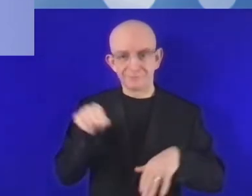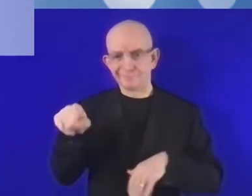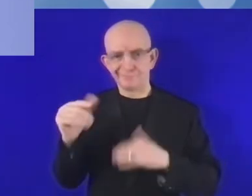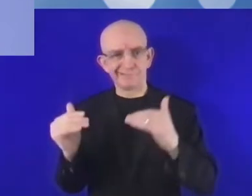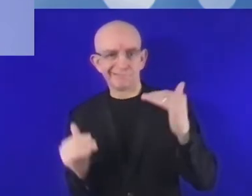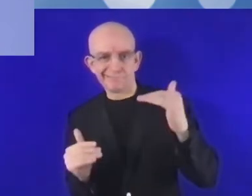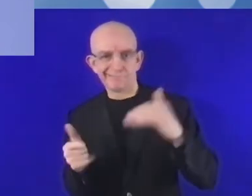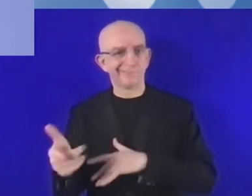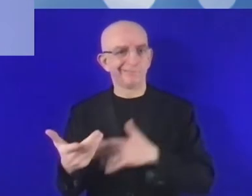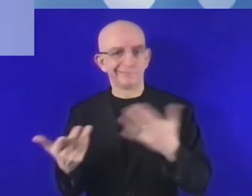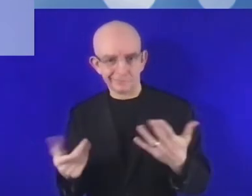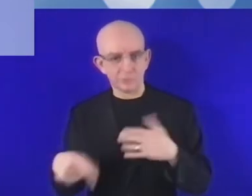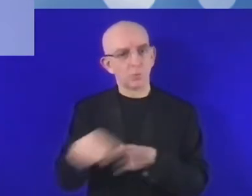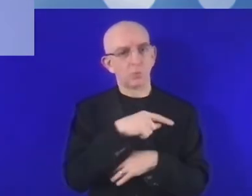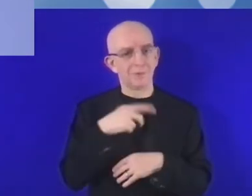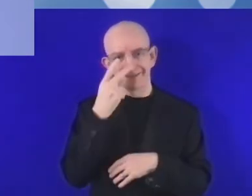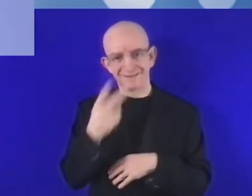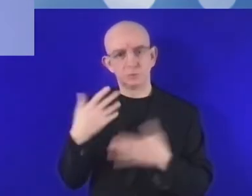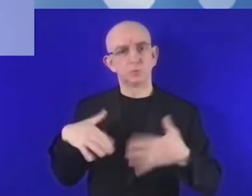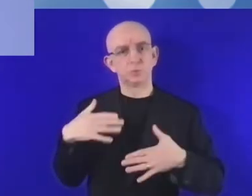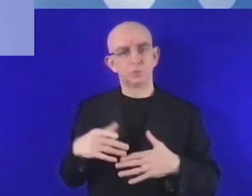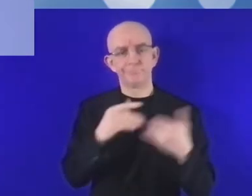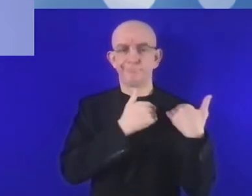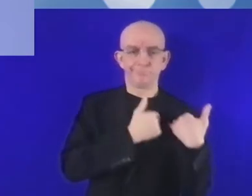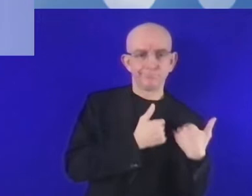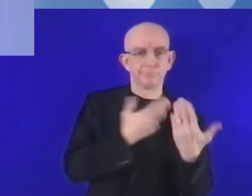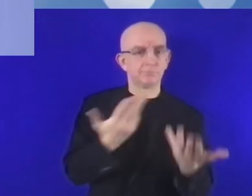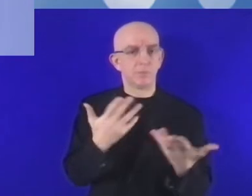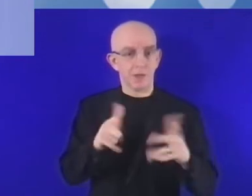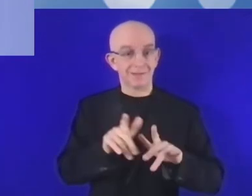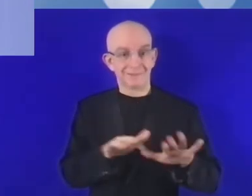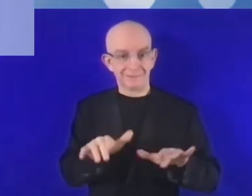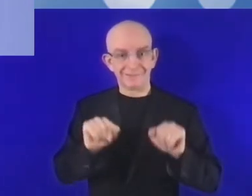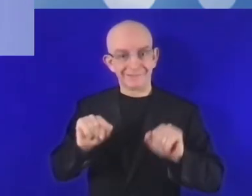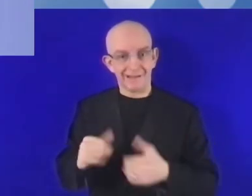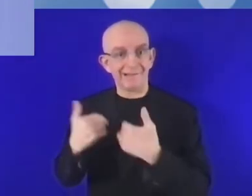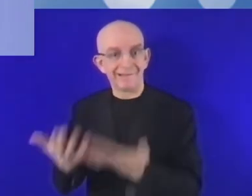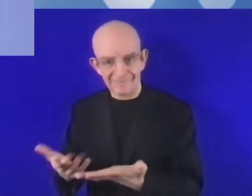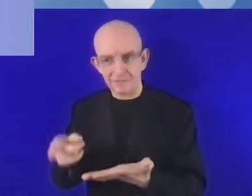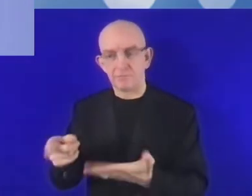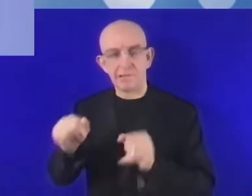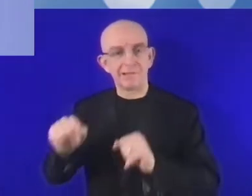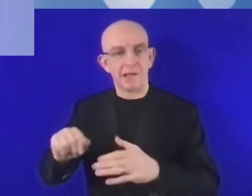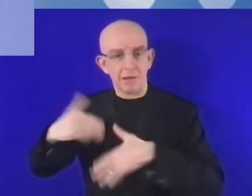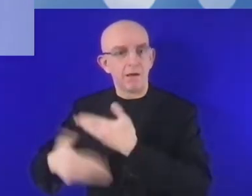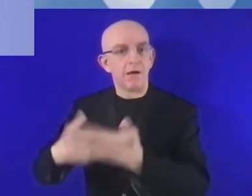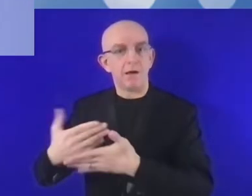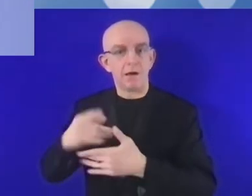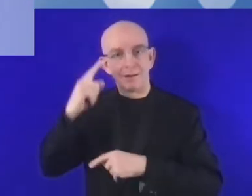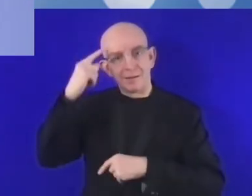dzisiaj mówimy o tym, że cyfryzacja odgrywa krytyczną